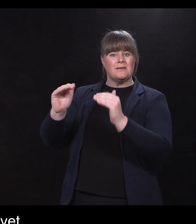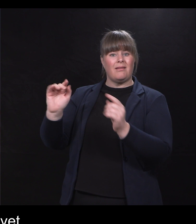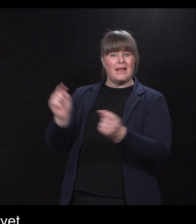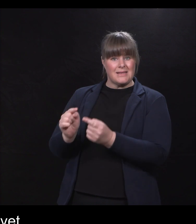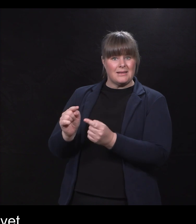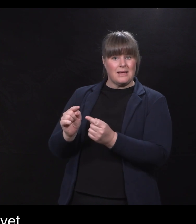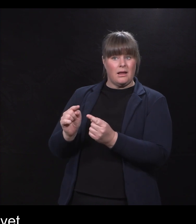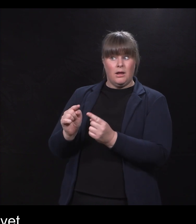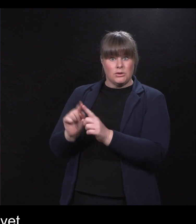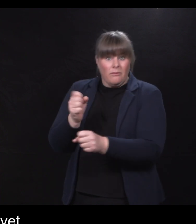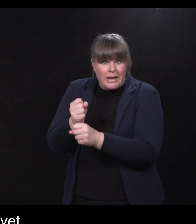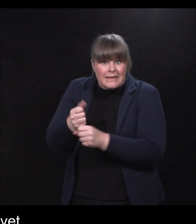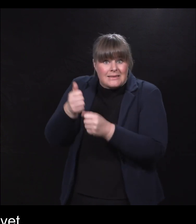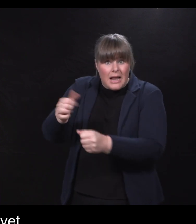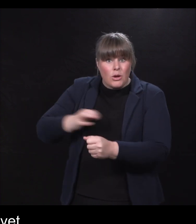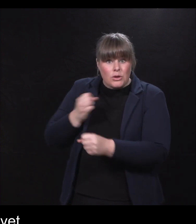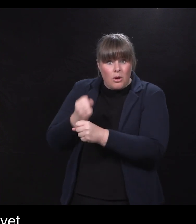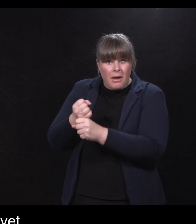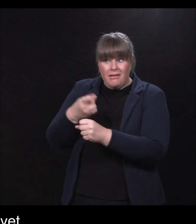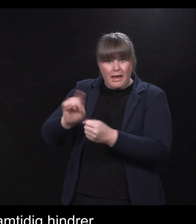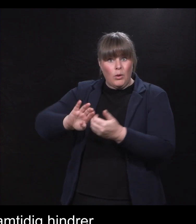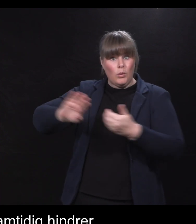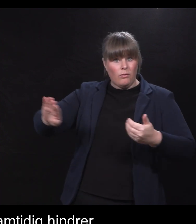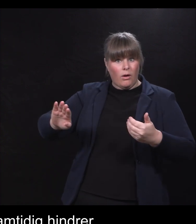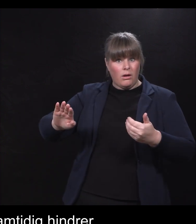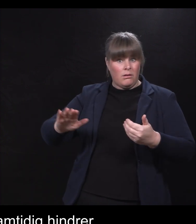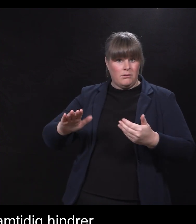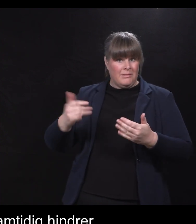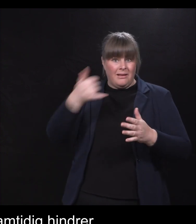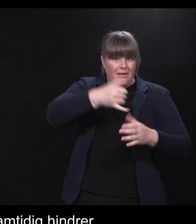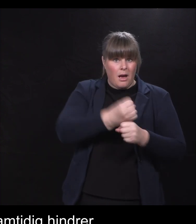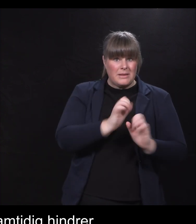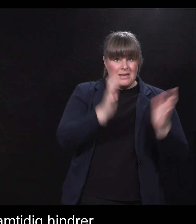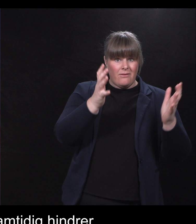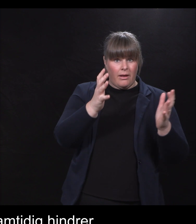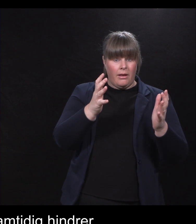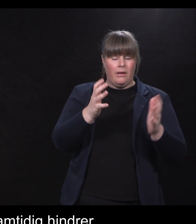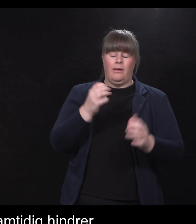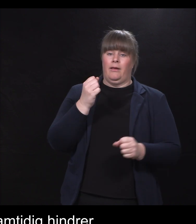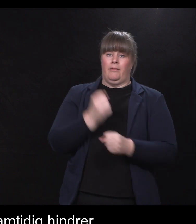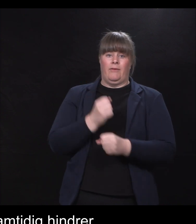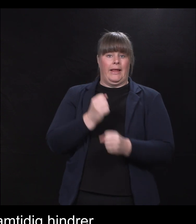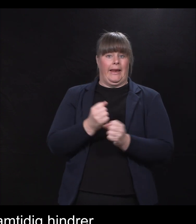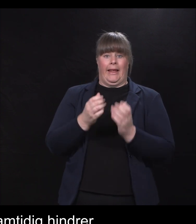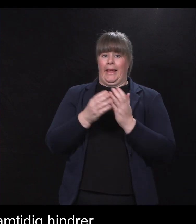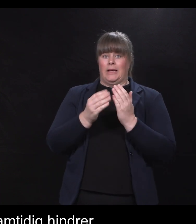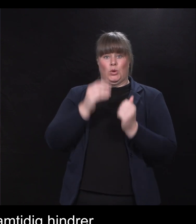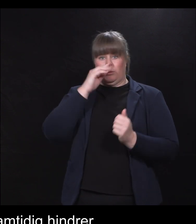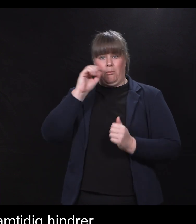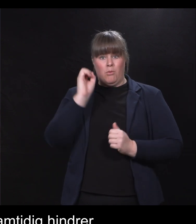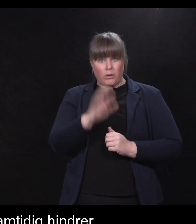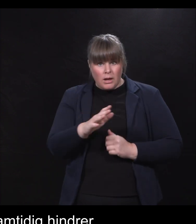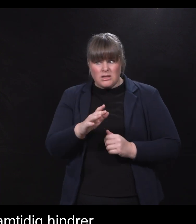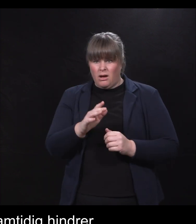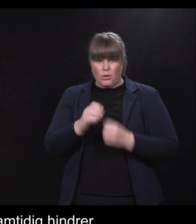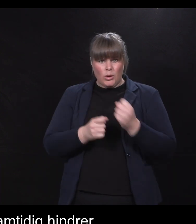ønsker å jobbe utenfor arbeidslivet. Dette er å kaste bort viktige ressurser, men samtidig hindrer